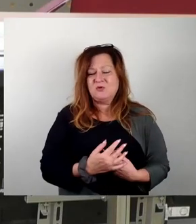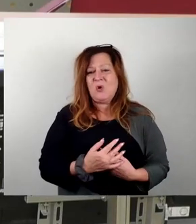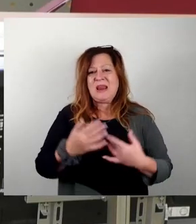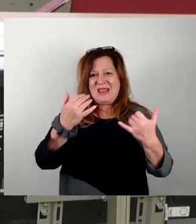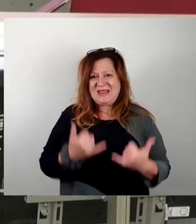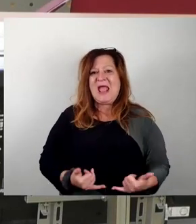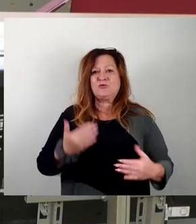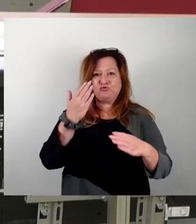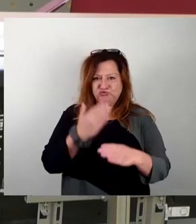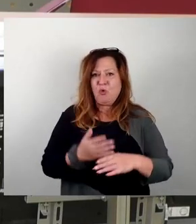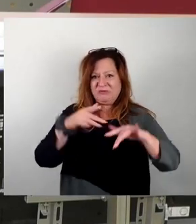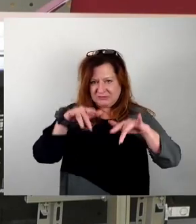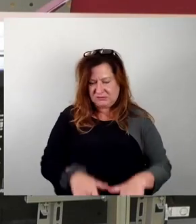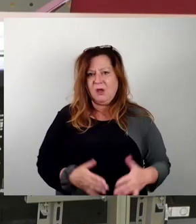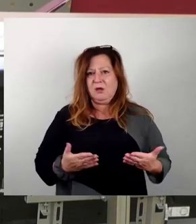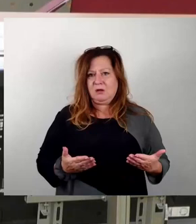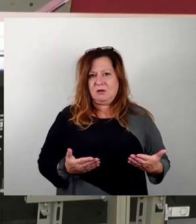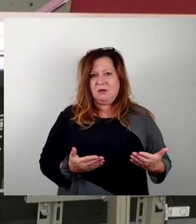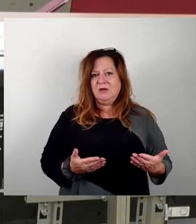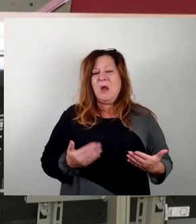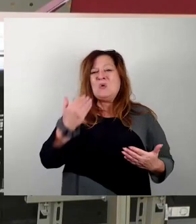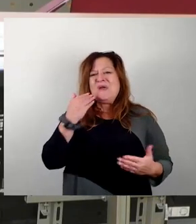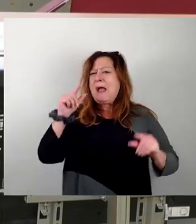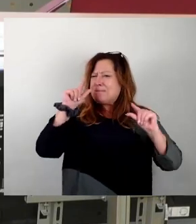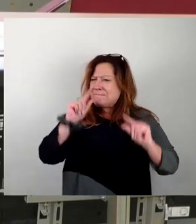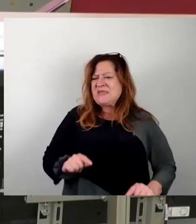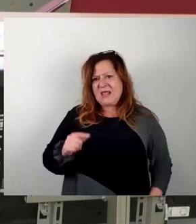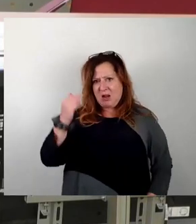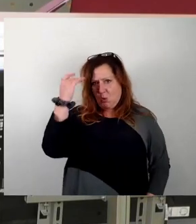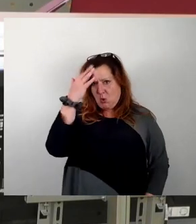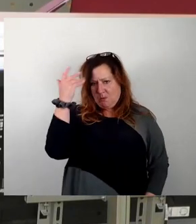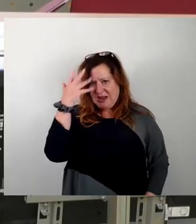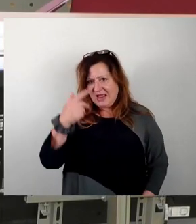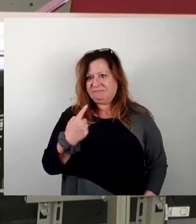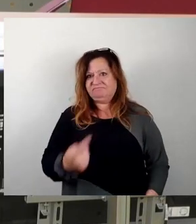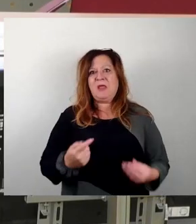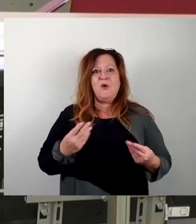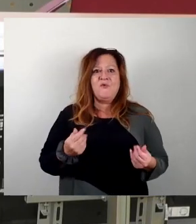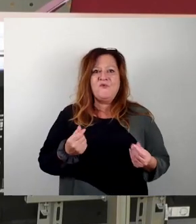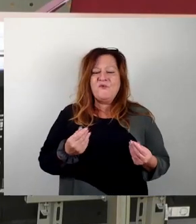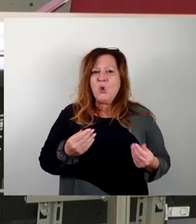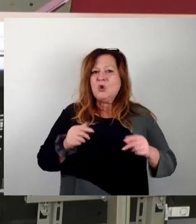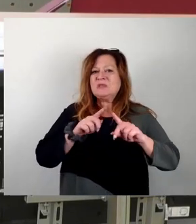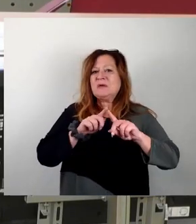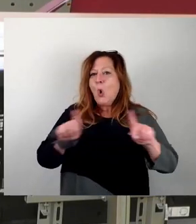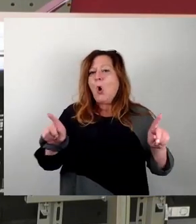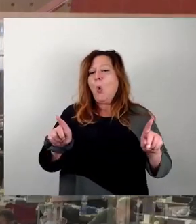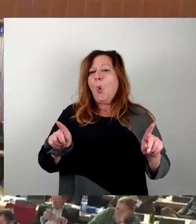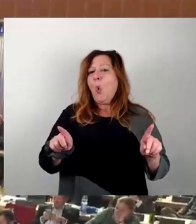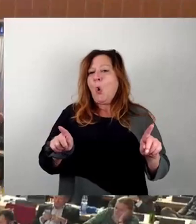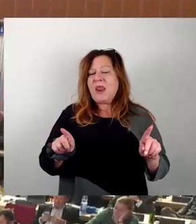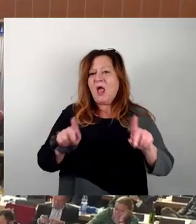eingetreten ist. Und wer ein bisschen nachdenkt, der fühlt die auch ohne Schildchen oder Tafel. Meine Meinung. Danke.